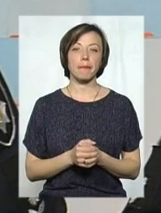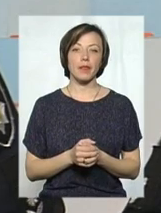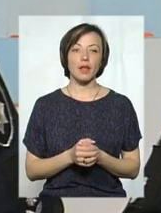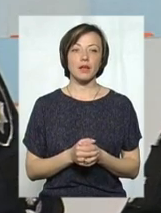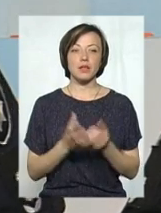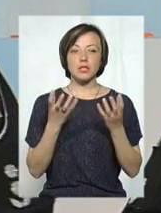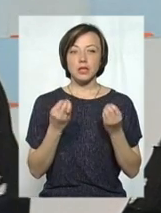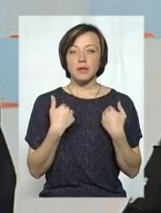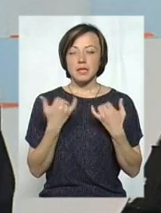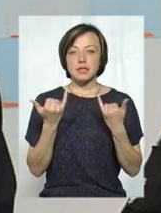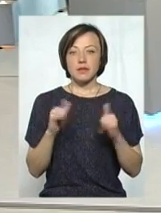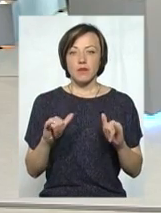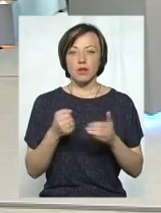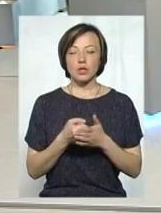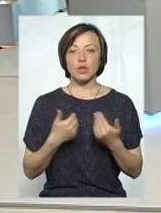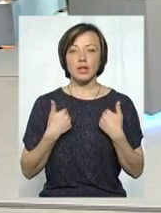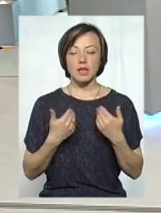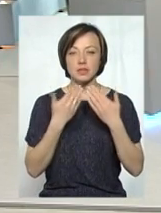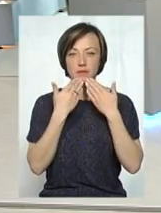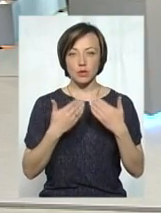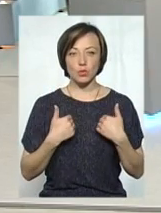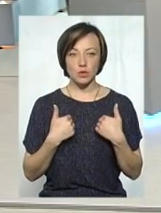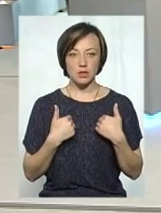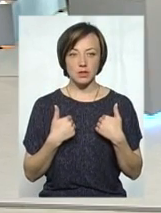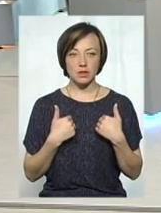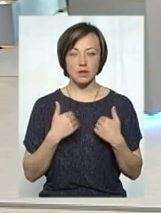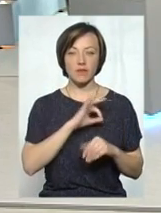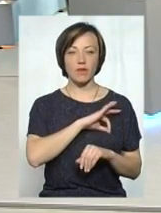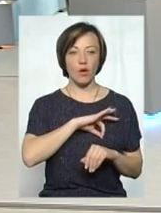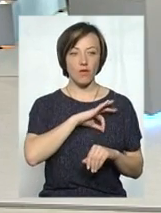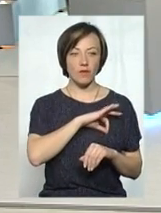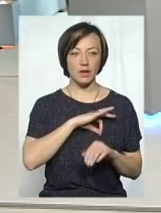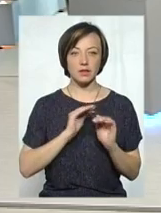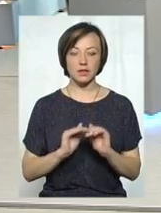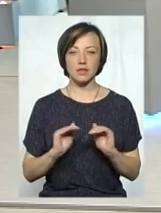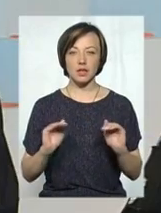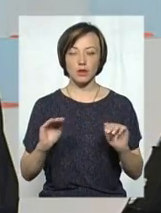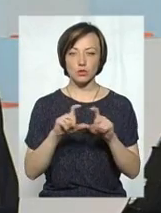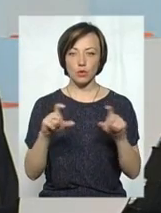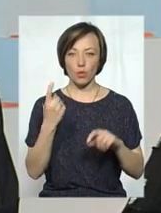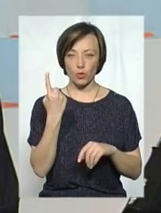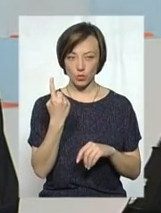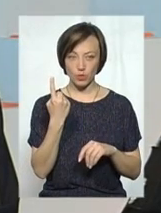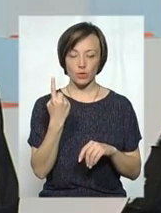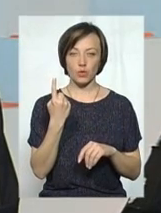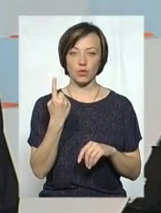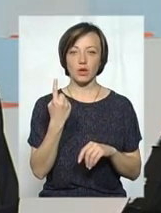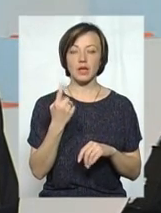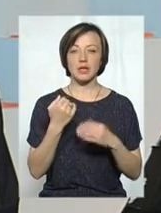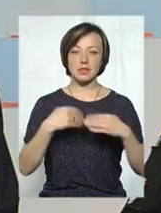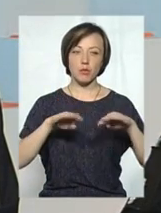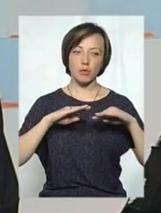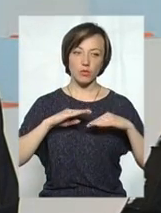здивувалося, що до нас звернулися вихователі дитячого садочка, одного з дитячих садків, і